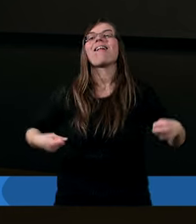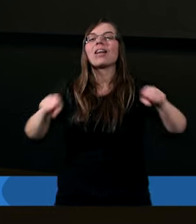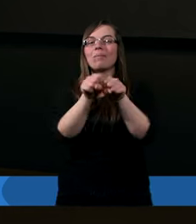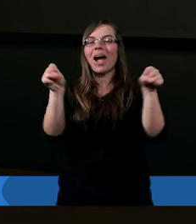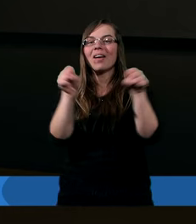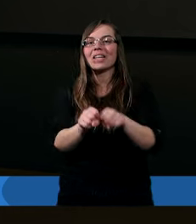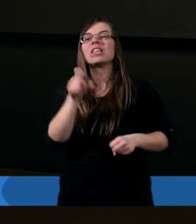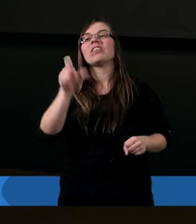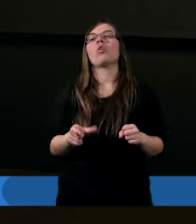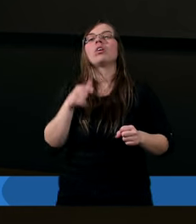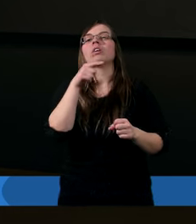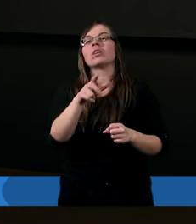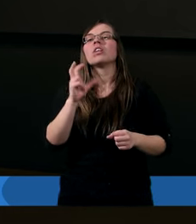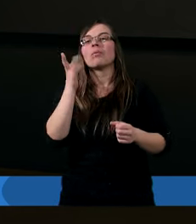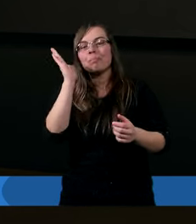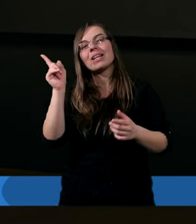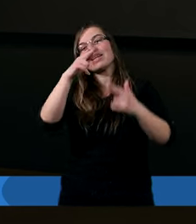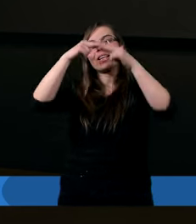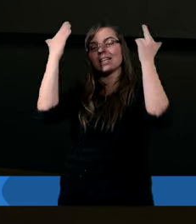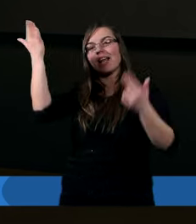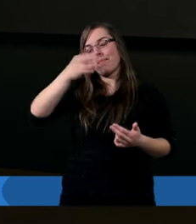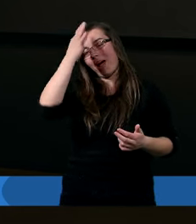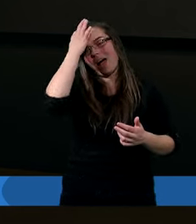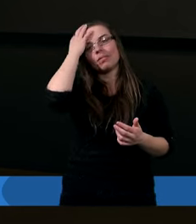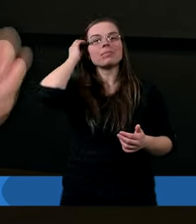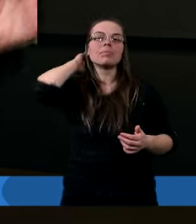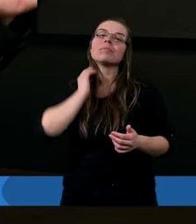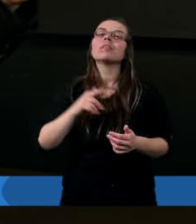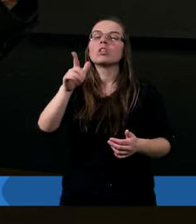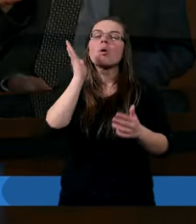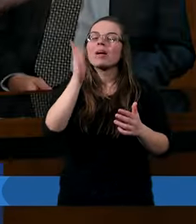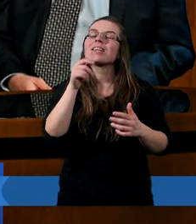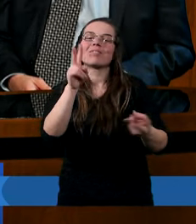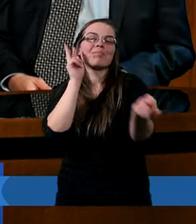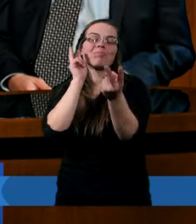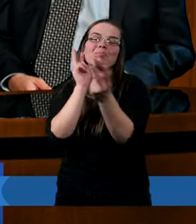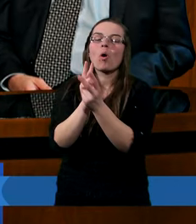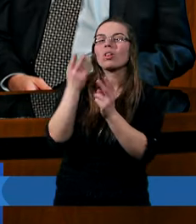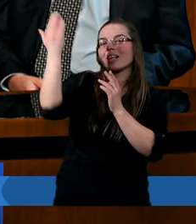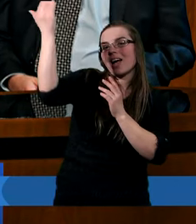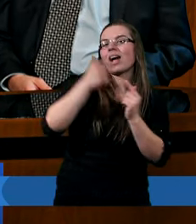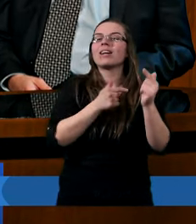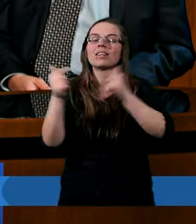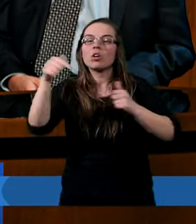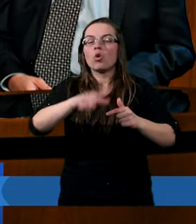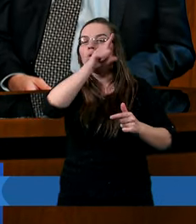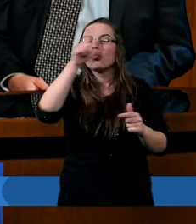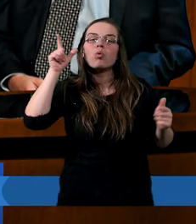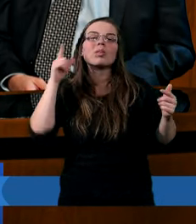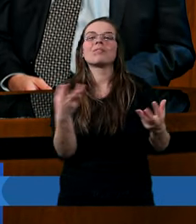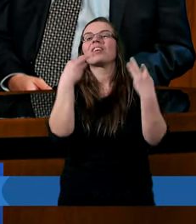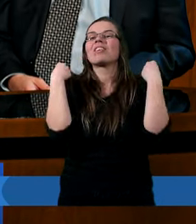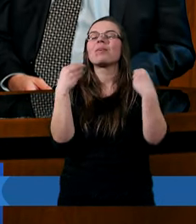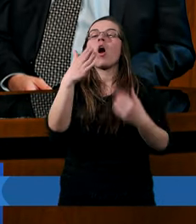sprawiedliwość wyjrzy z nieba i to będzie to spotkanie Boga z Jego ludem,